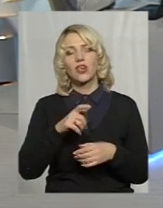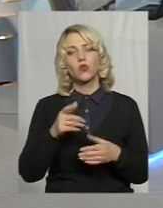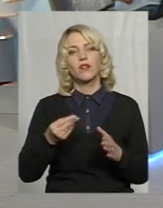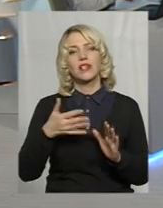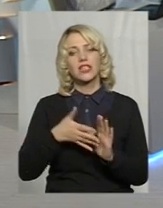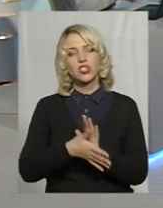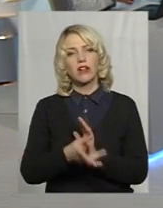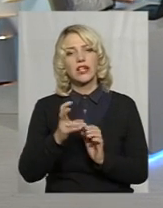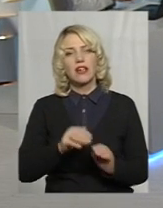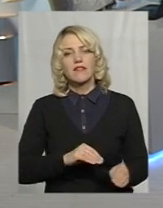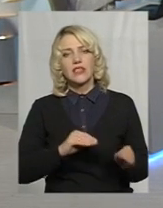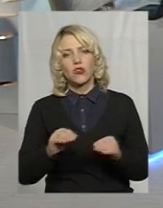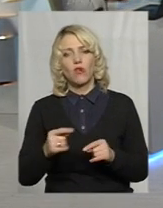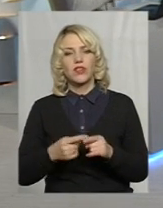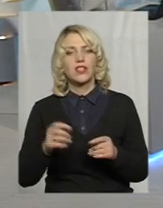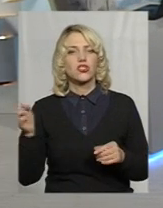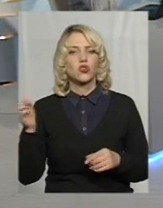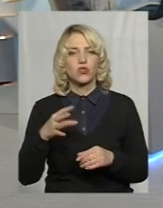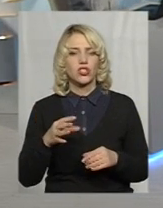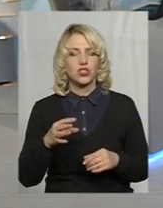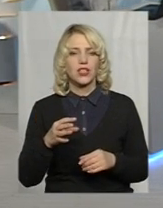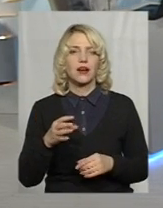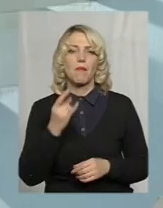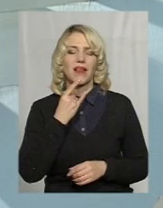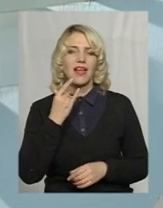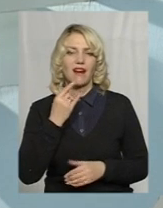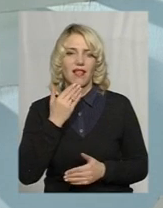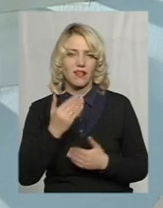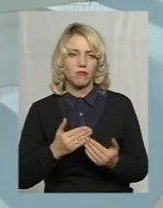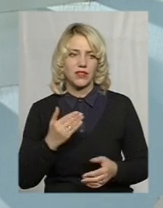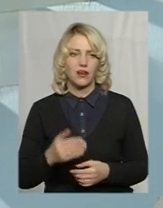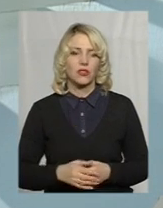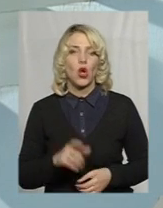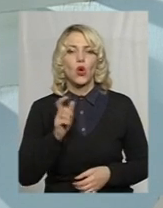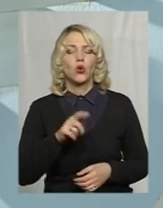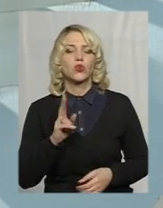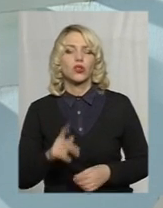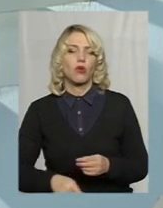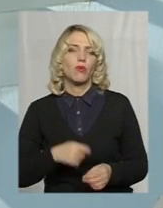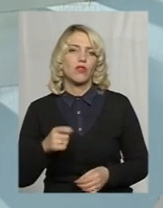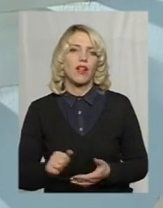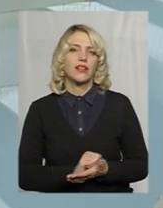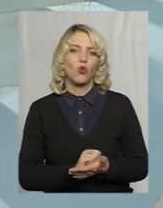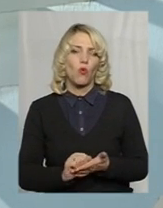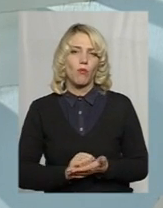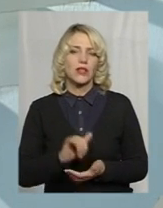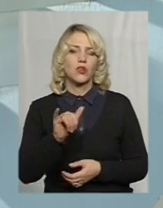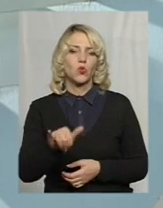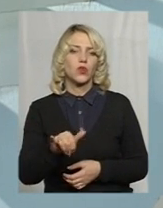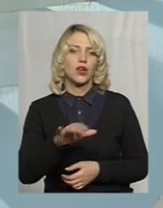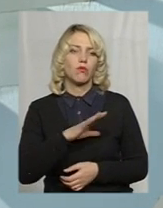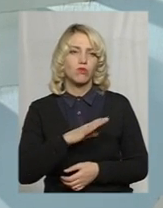встановлення цих сонячних батареї в нашому місті? Ті люди, які подавали документи, у них було